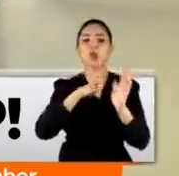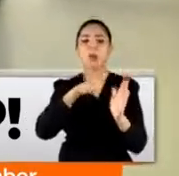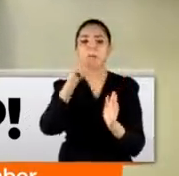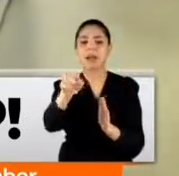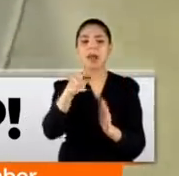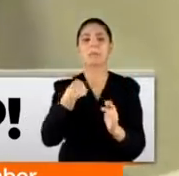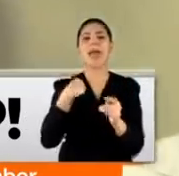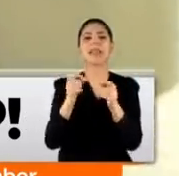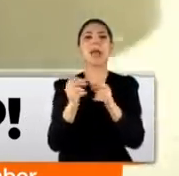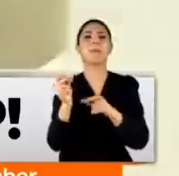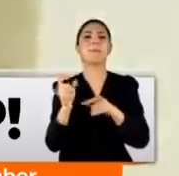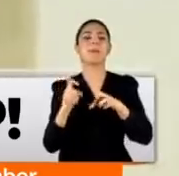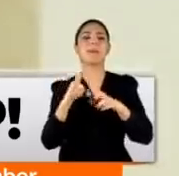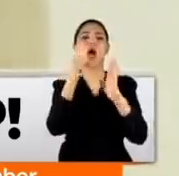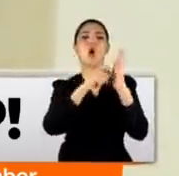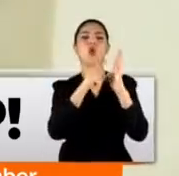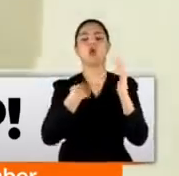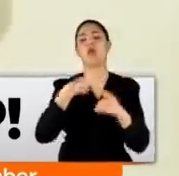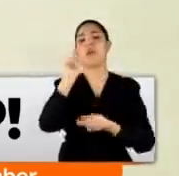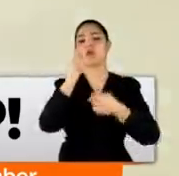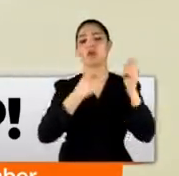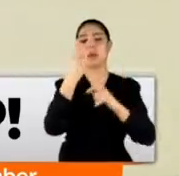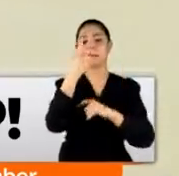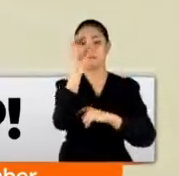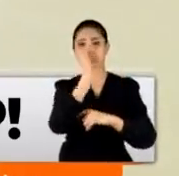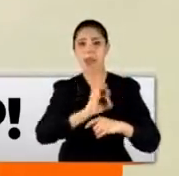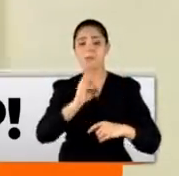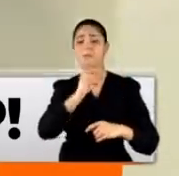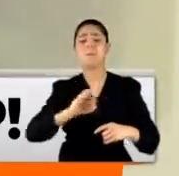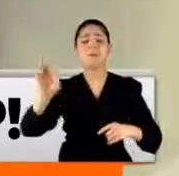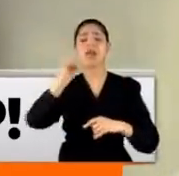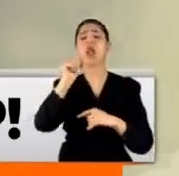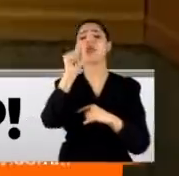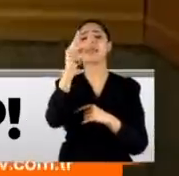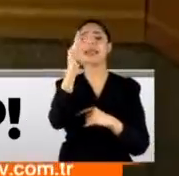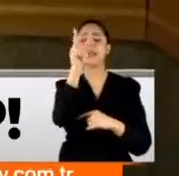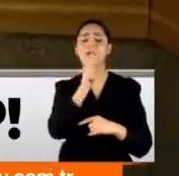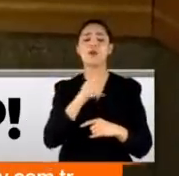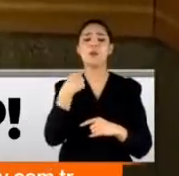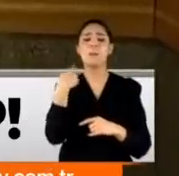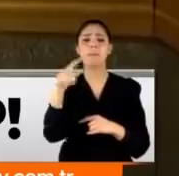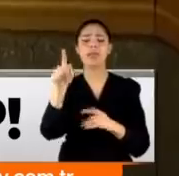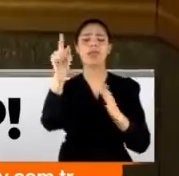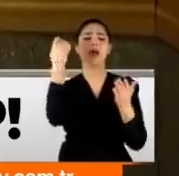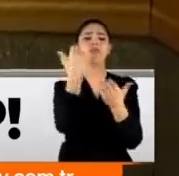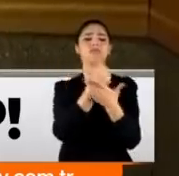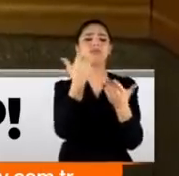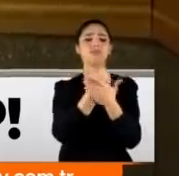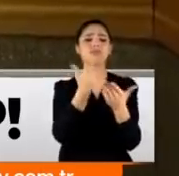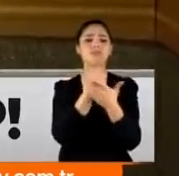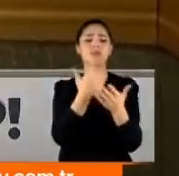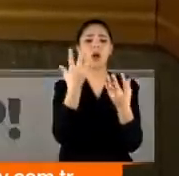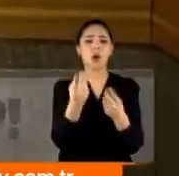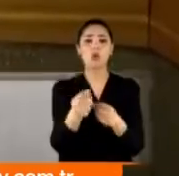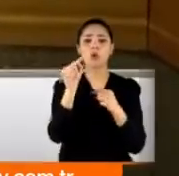ben BİP kullanıyorum. Dün itibariyle 1 milyon 200 bin yeni indirme oldu BİP'te. Mesela biz